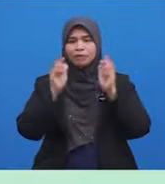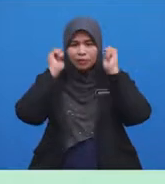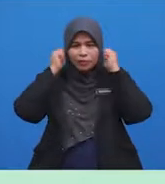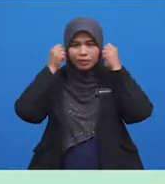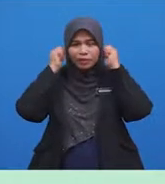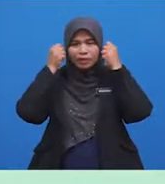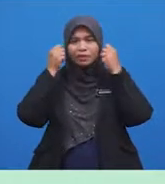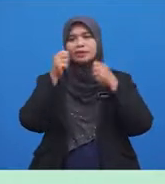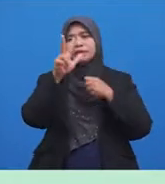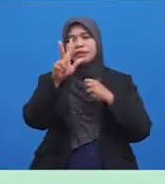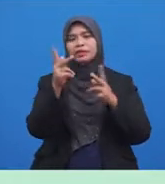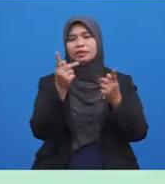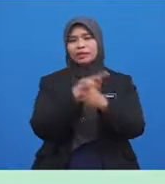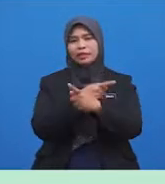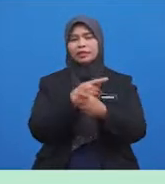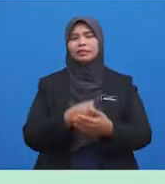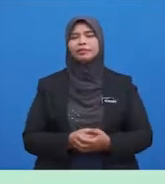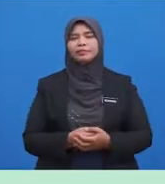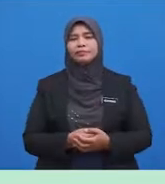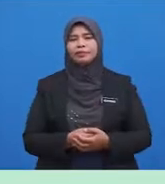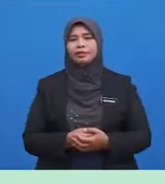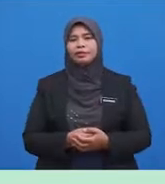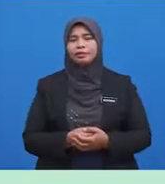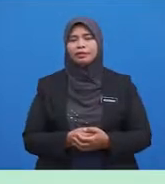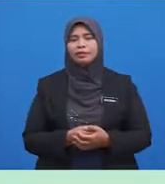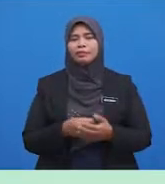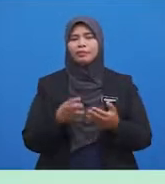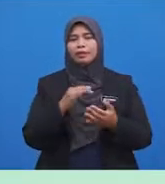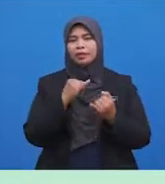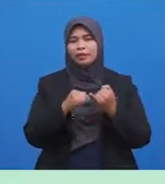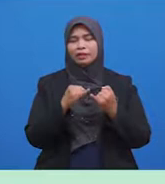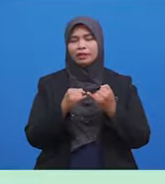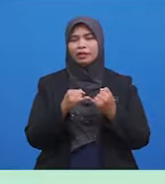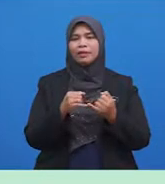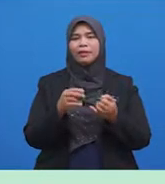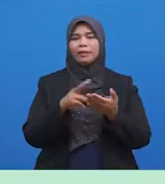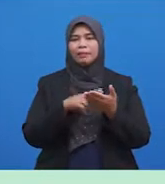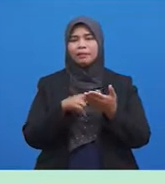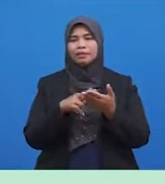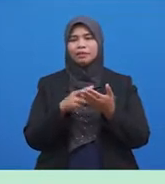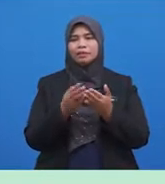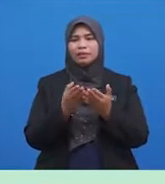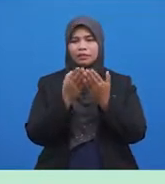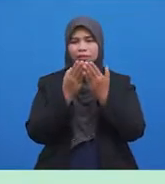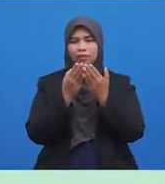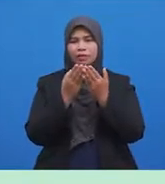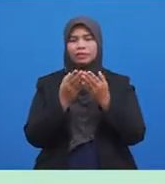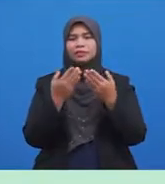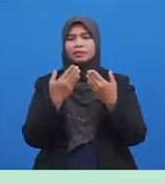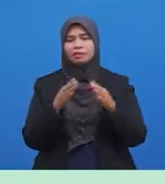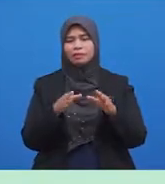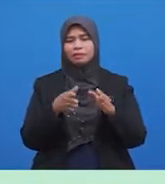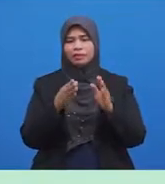Telinga Tiga Kali Juga Dan Yang Terakhir Membaca